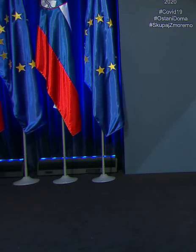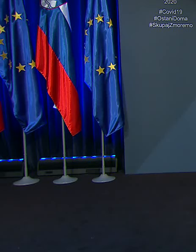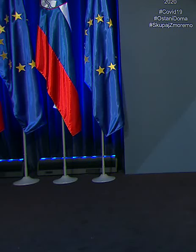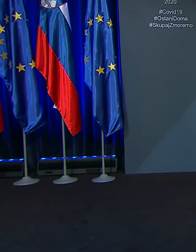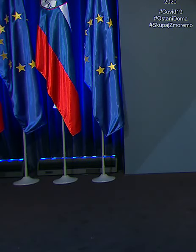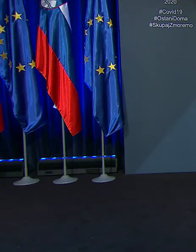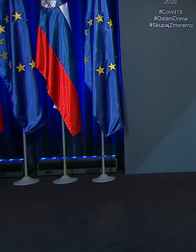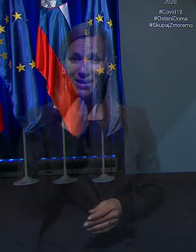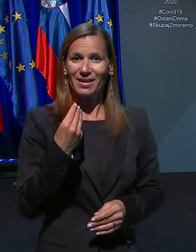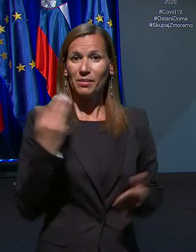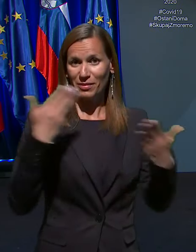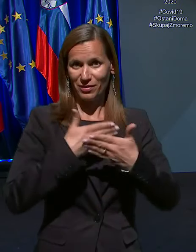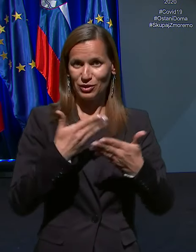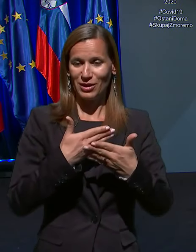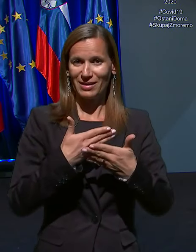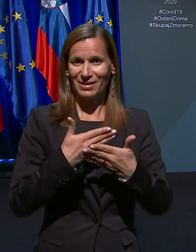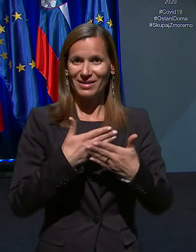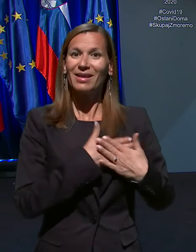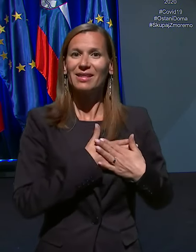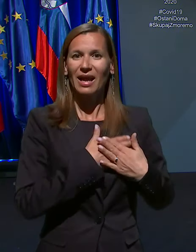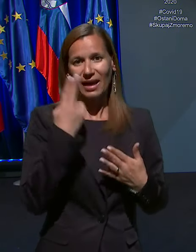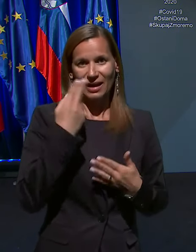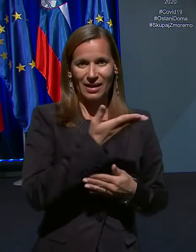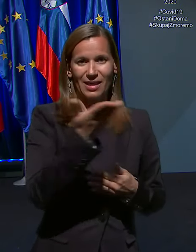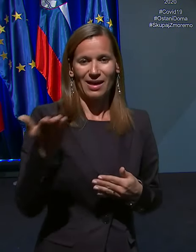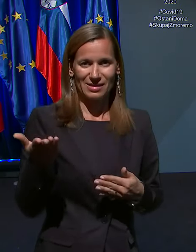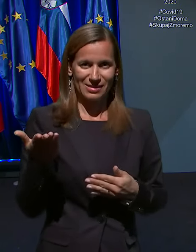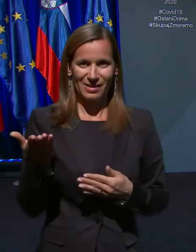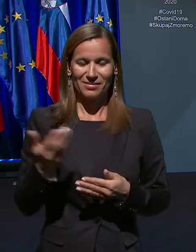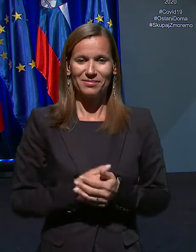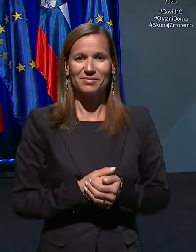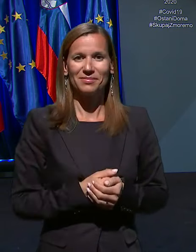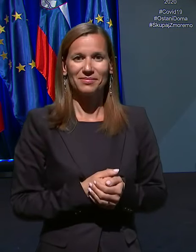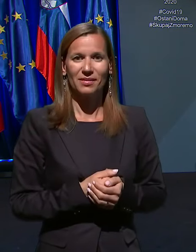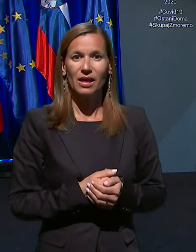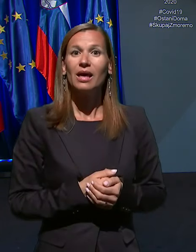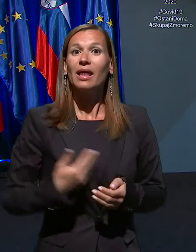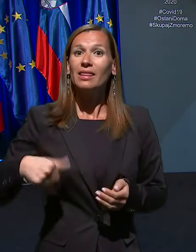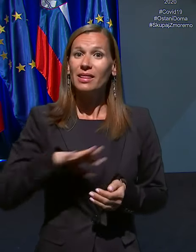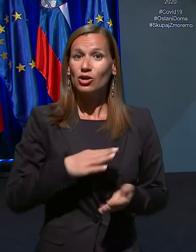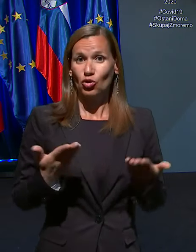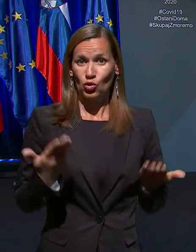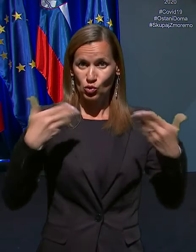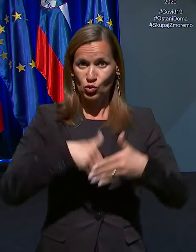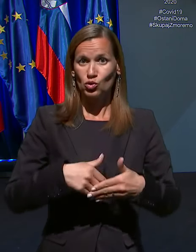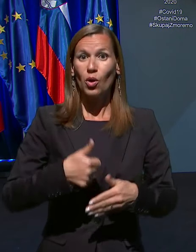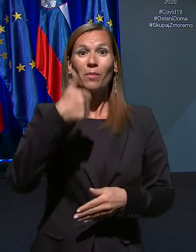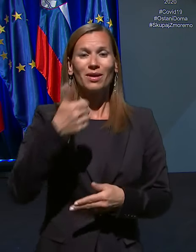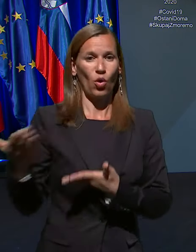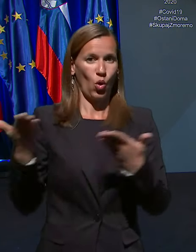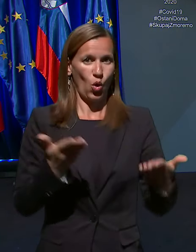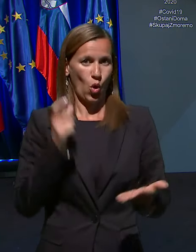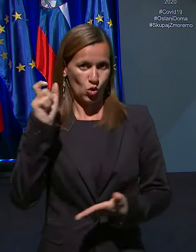Lep večer, drage gledalke in gledalci. Našo nocovšnjo prvo gostjo